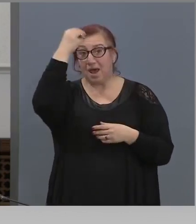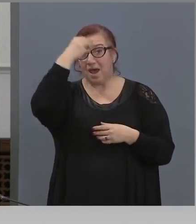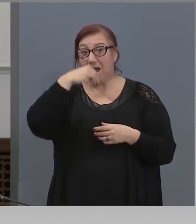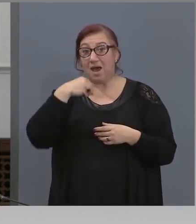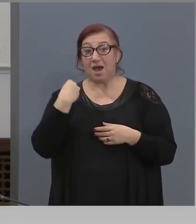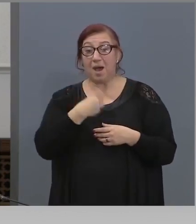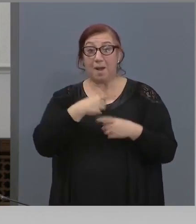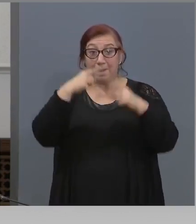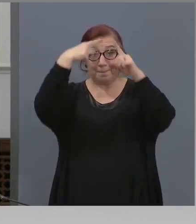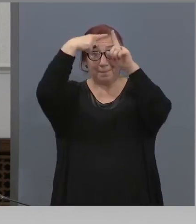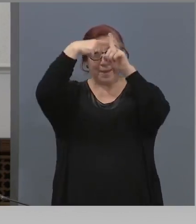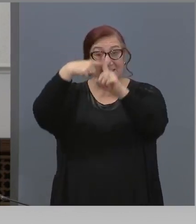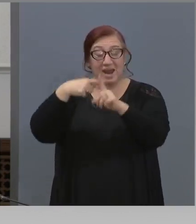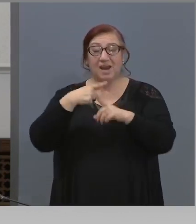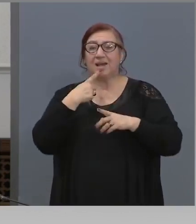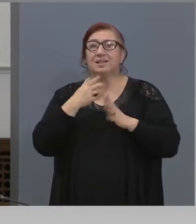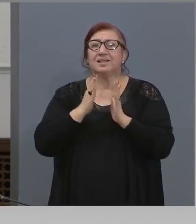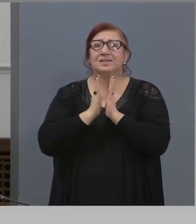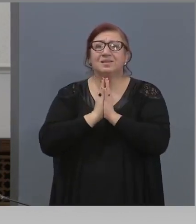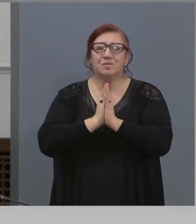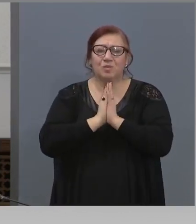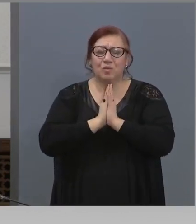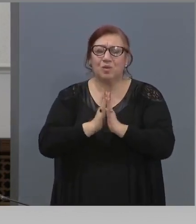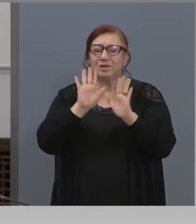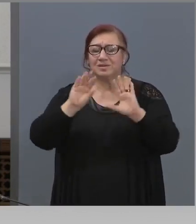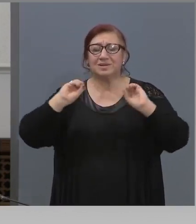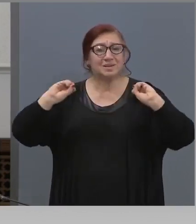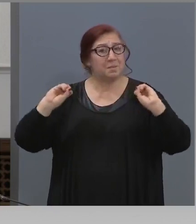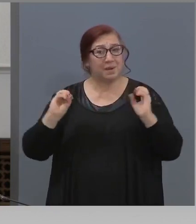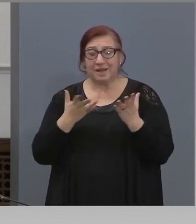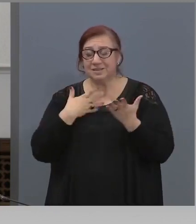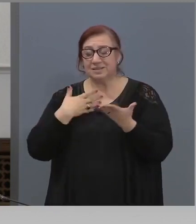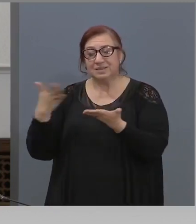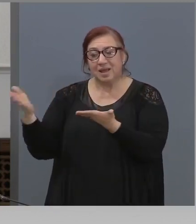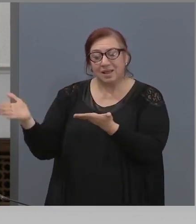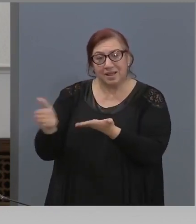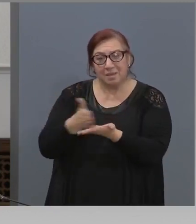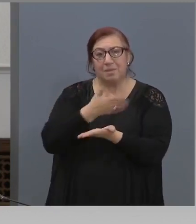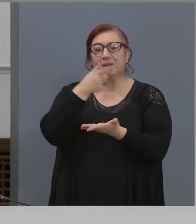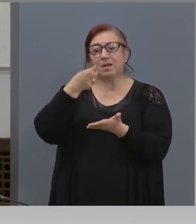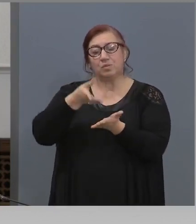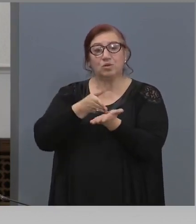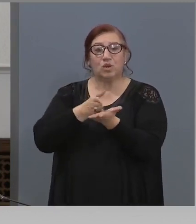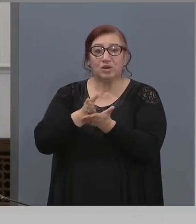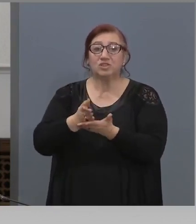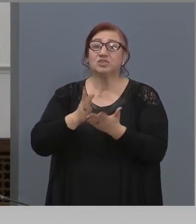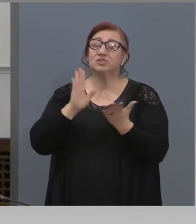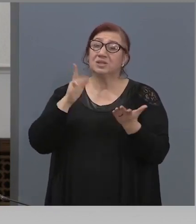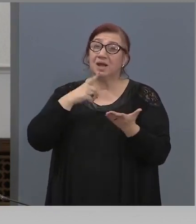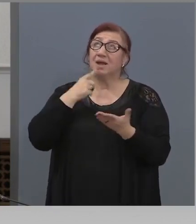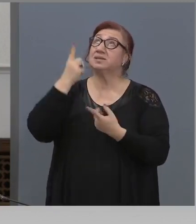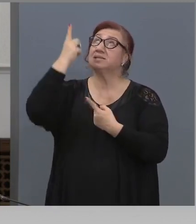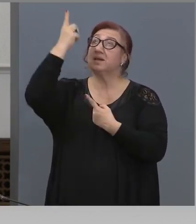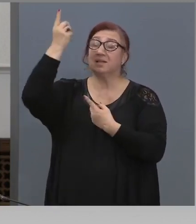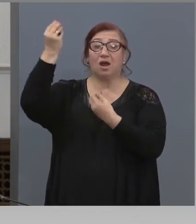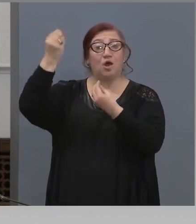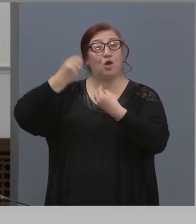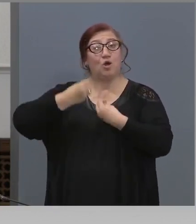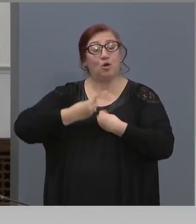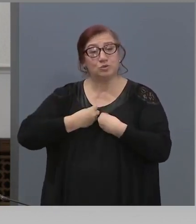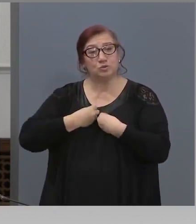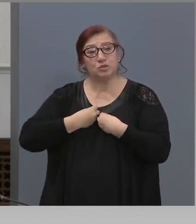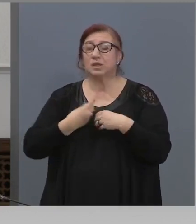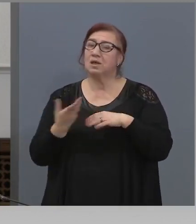тези празници да ги минеме в карантина по този начин, кога казал Господ, после има и